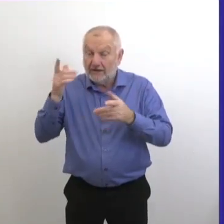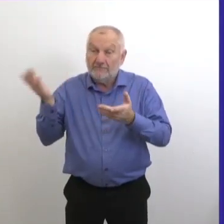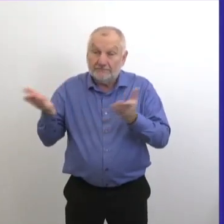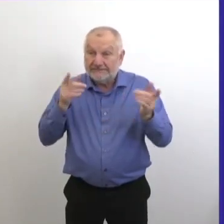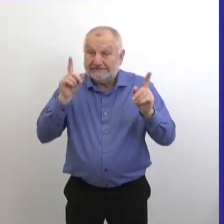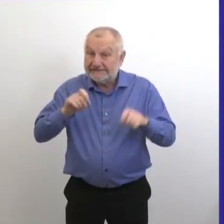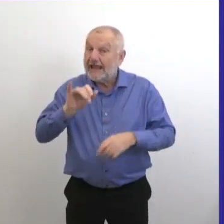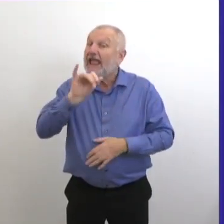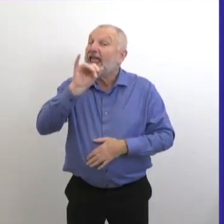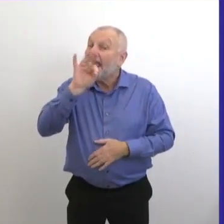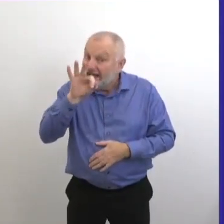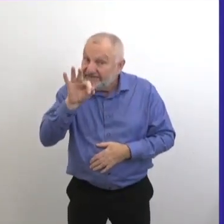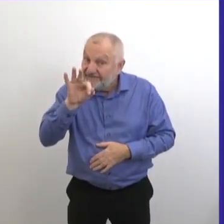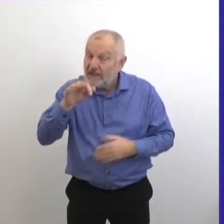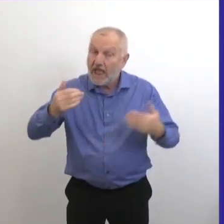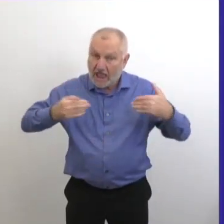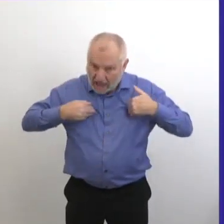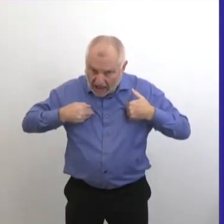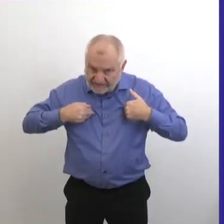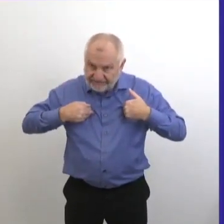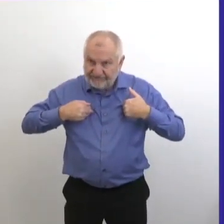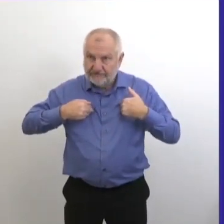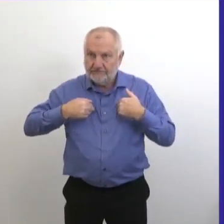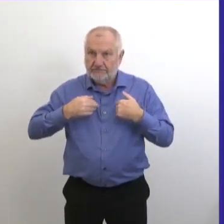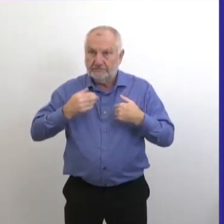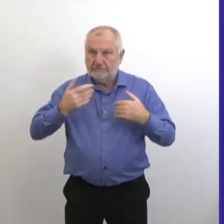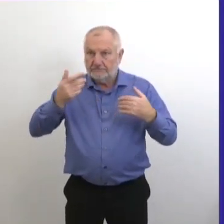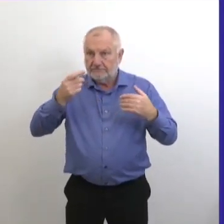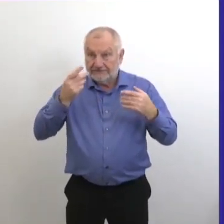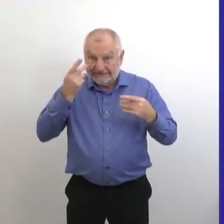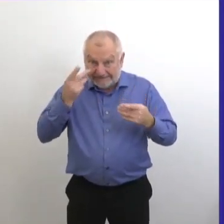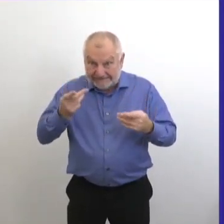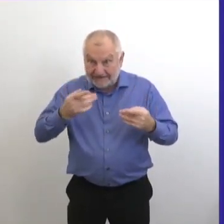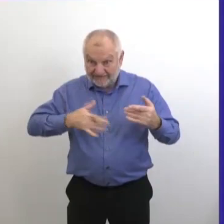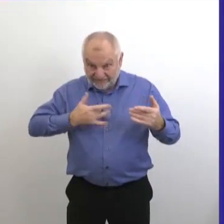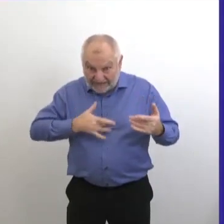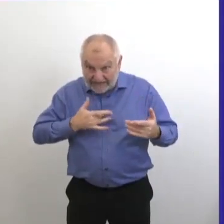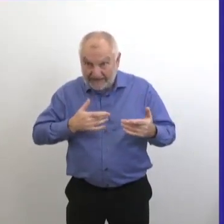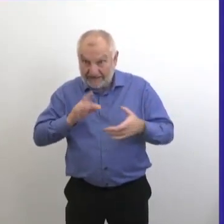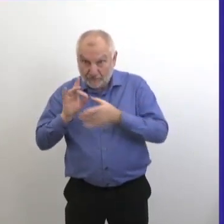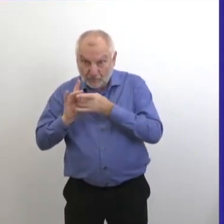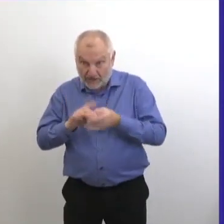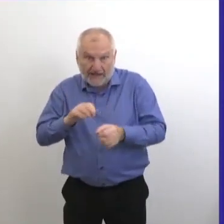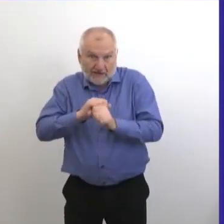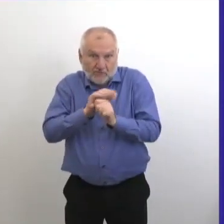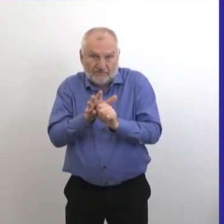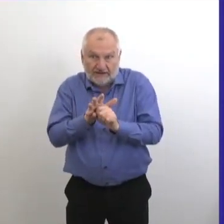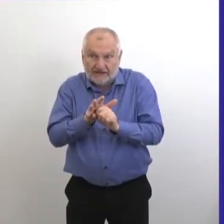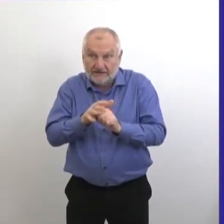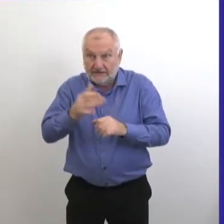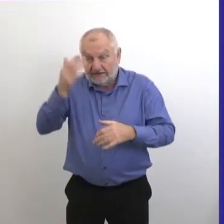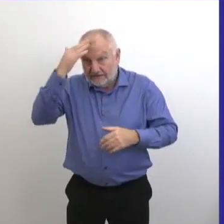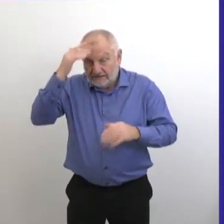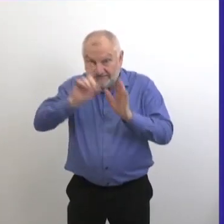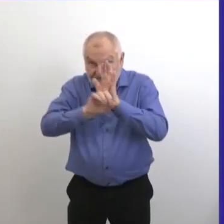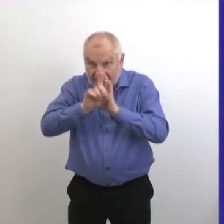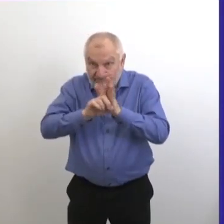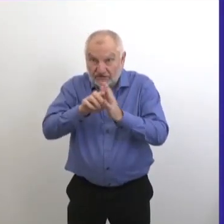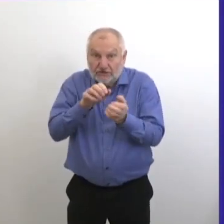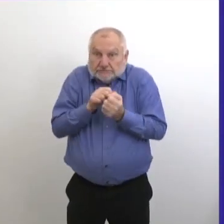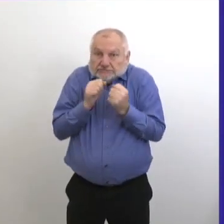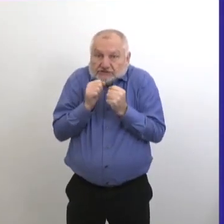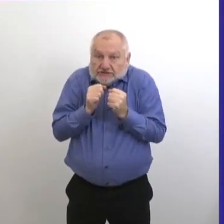des symptômes. Si vous avez des symptômes de la COVID. Ces symptômes comprennent de la fièvre,